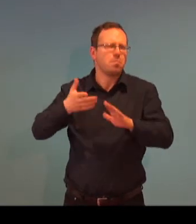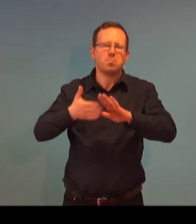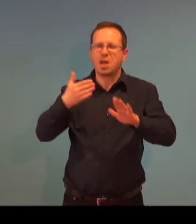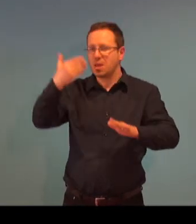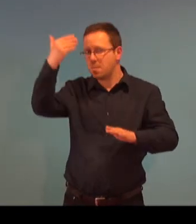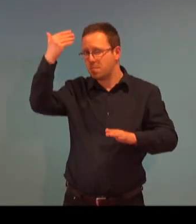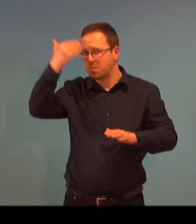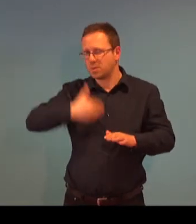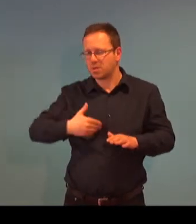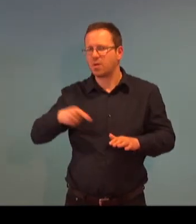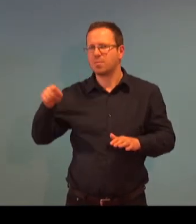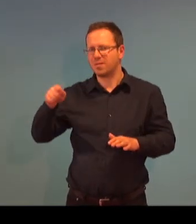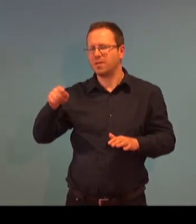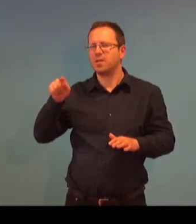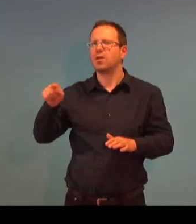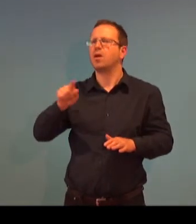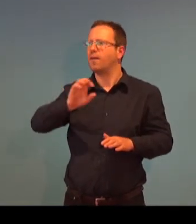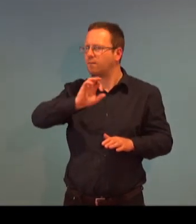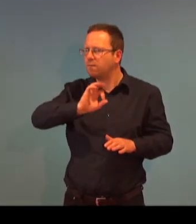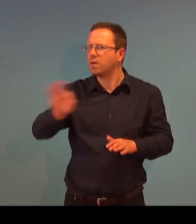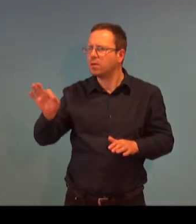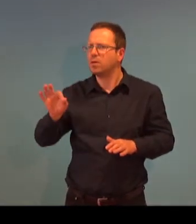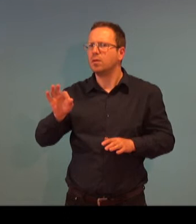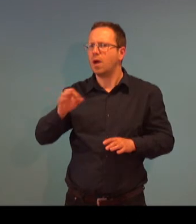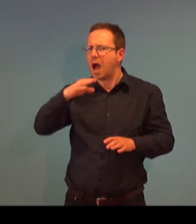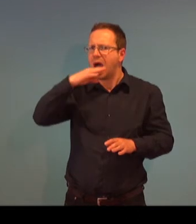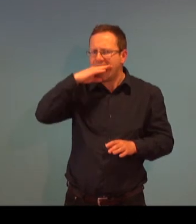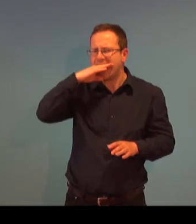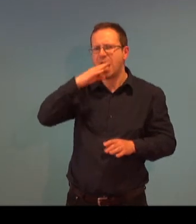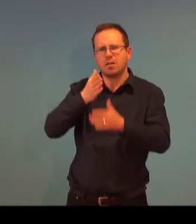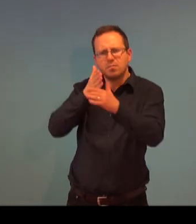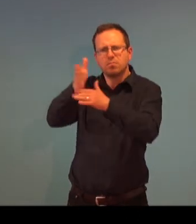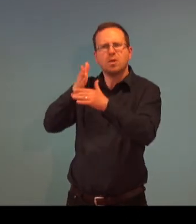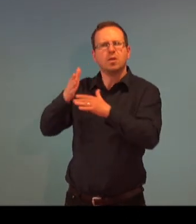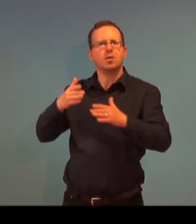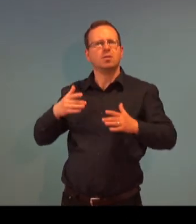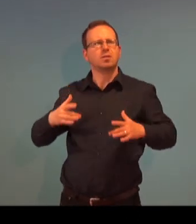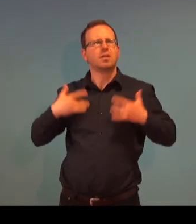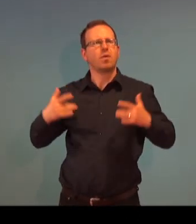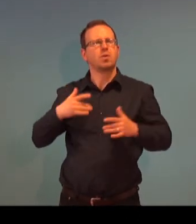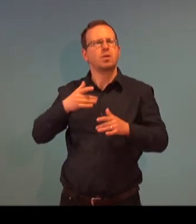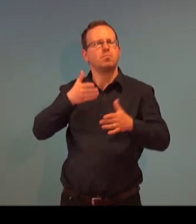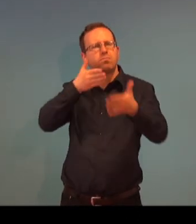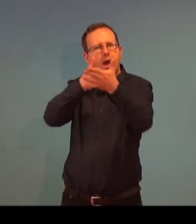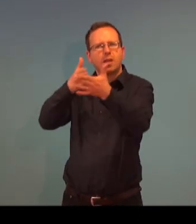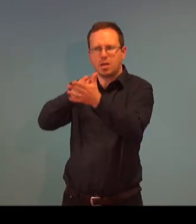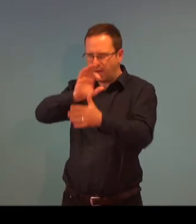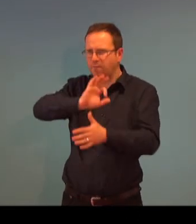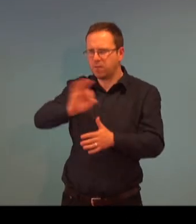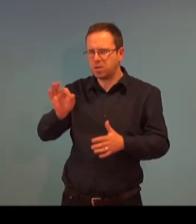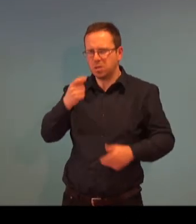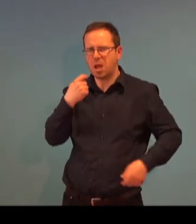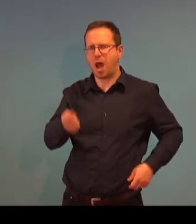že zrovna ty postižení, že velice dobře může překonat svým způsobem i ty zdravotní